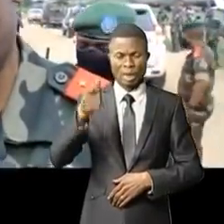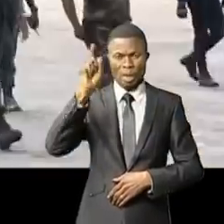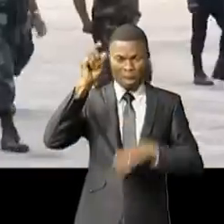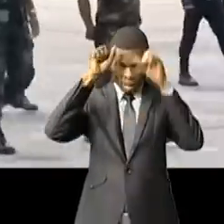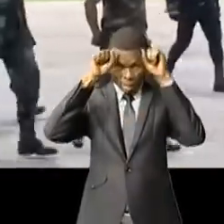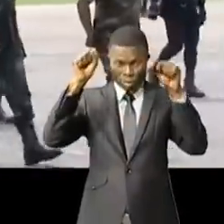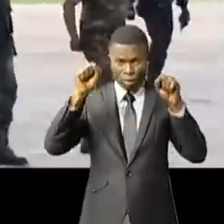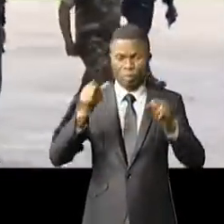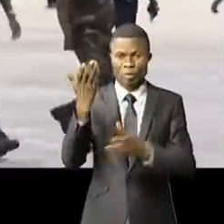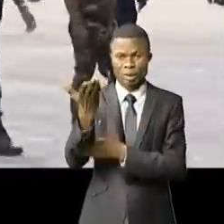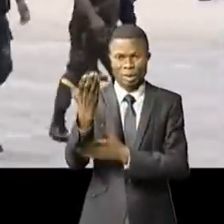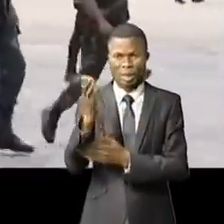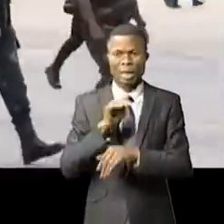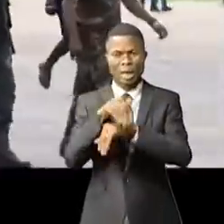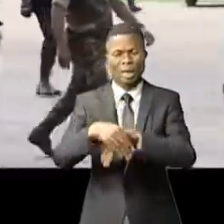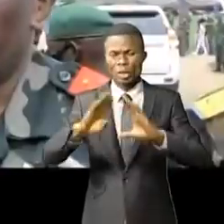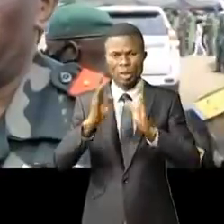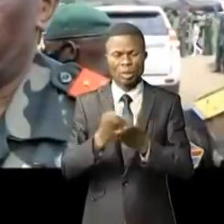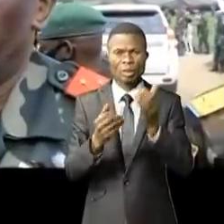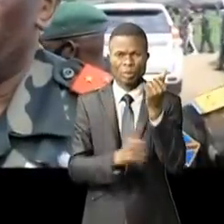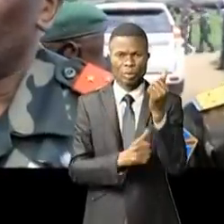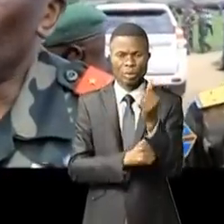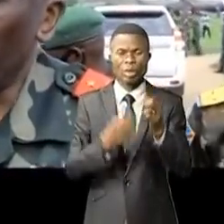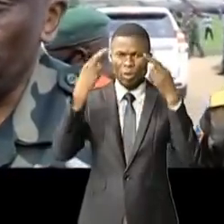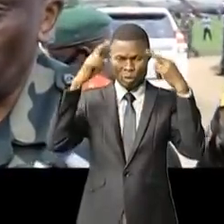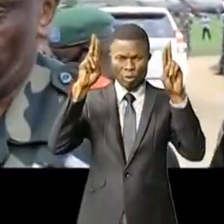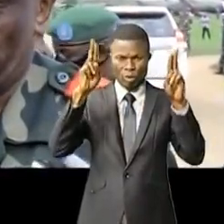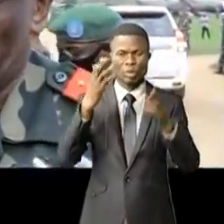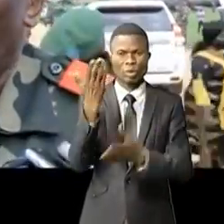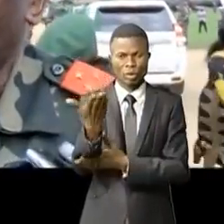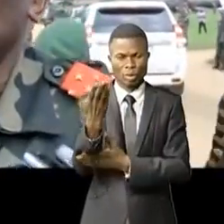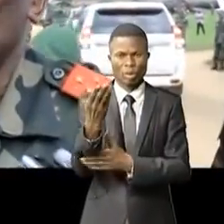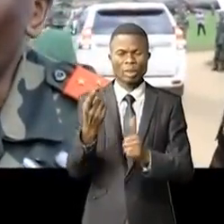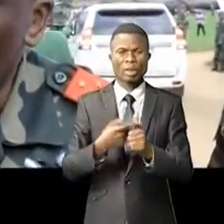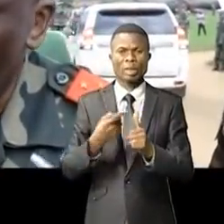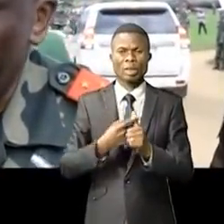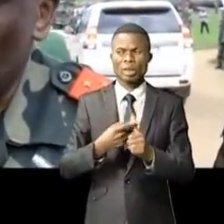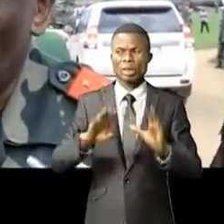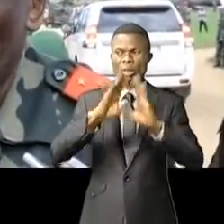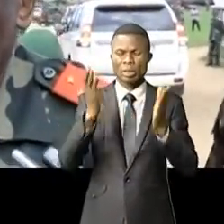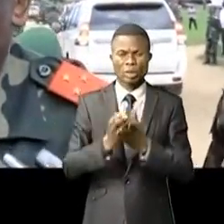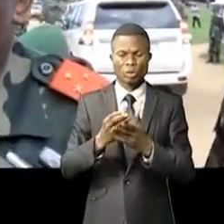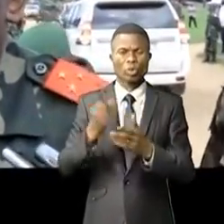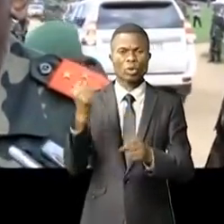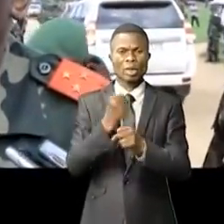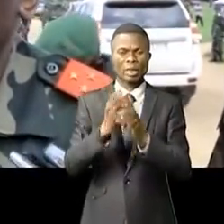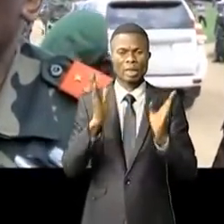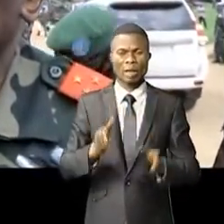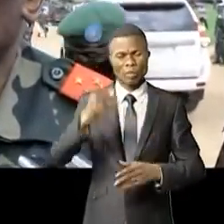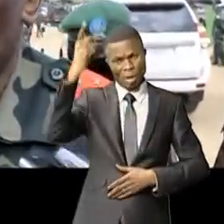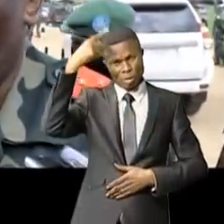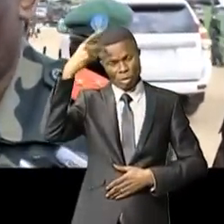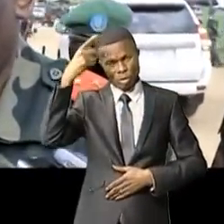un de l'Itourie sollicite l'application de tout un chacun pour sa réussite. Nous demandons à tous les opérateurs politiques, aux